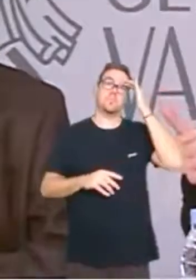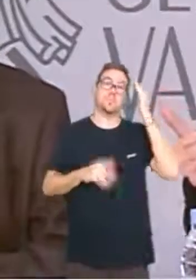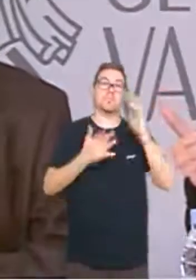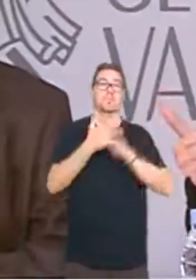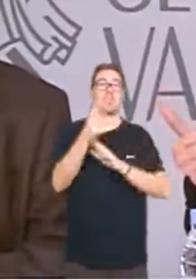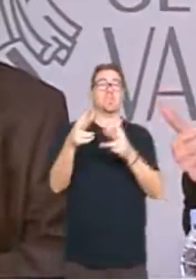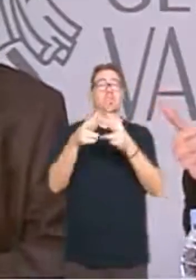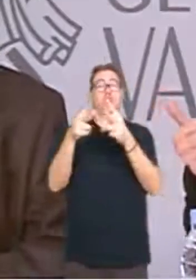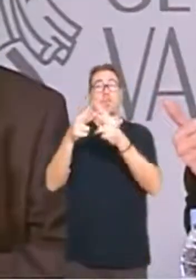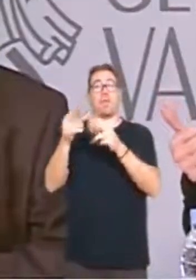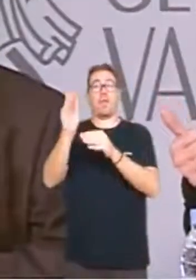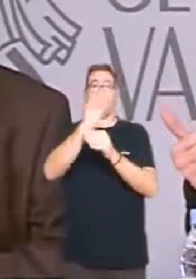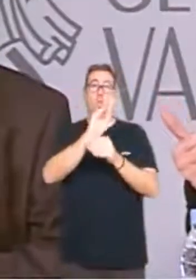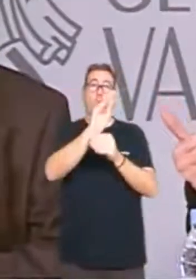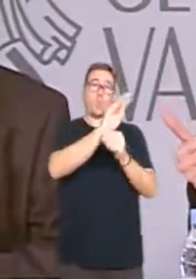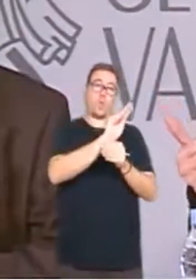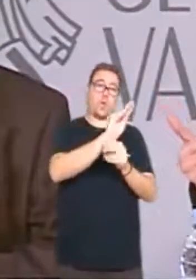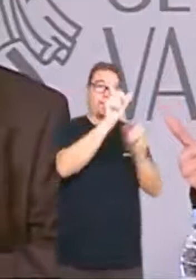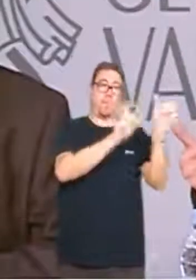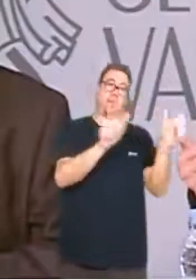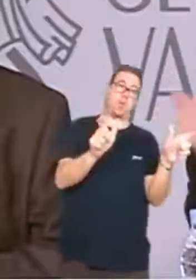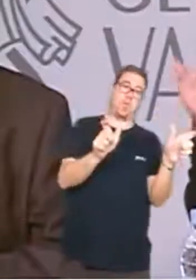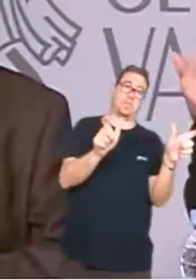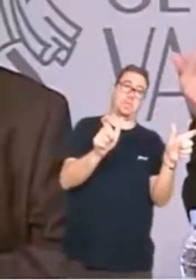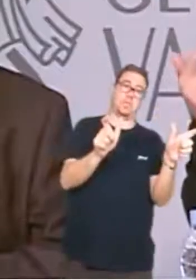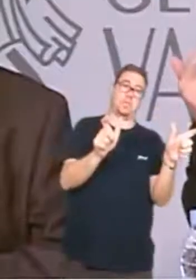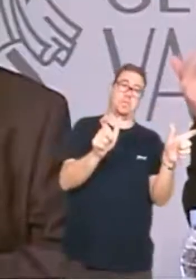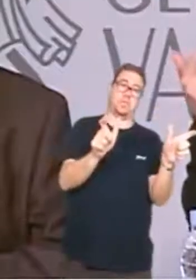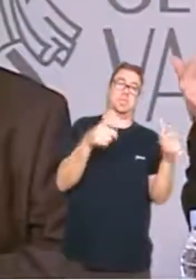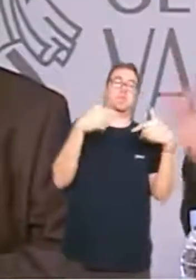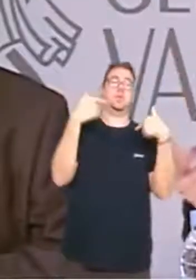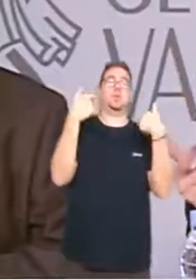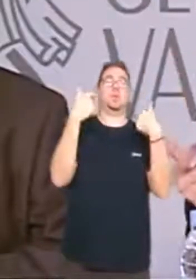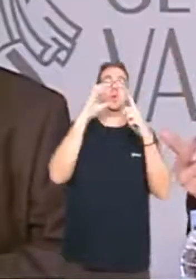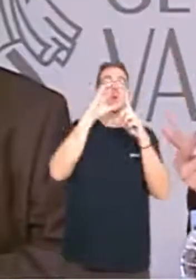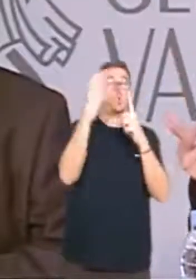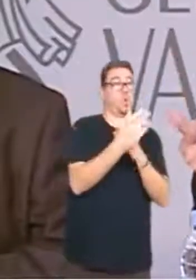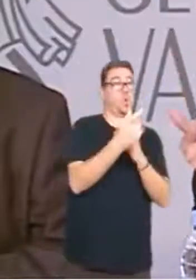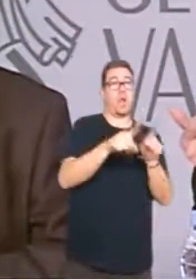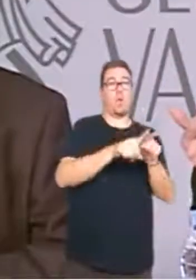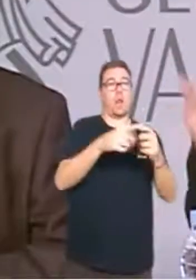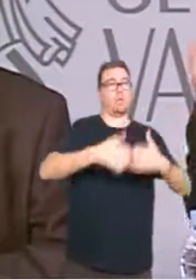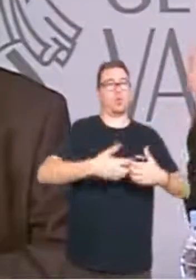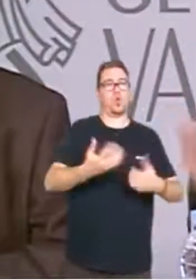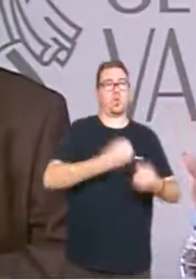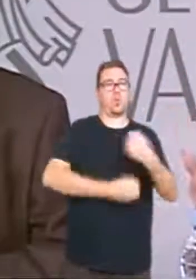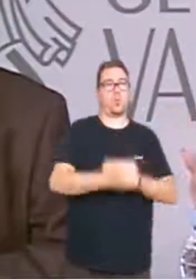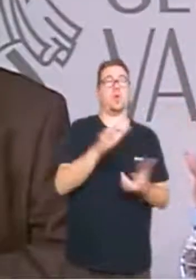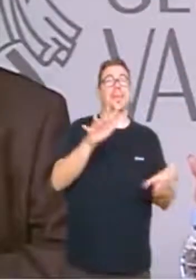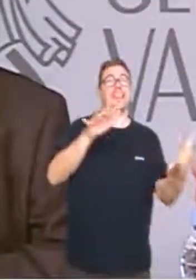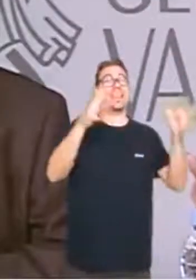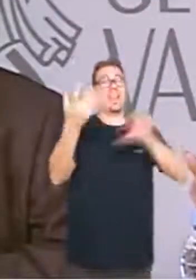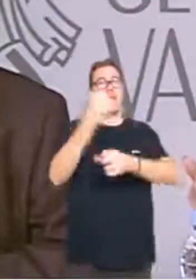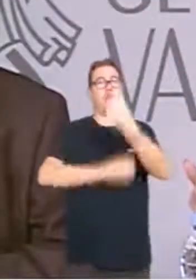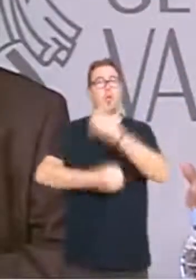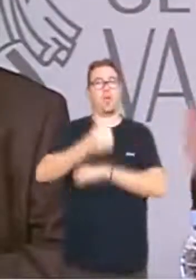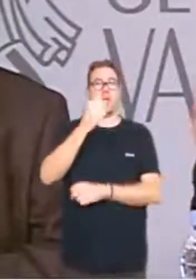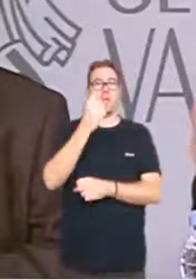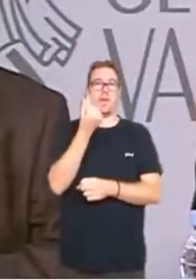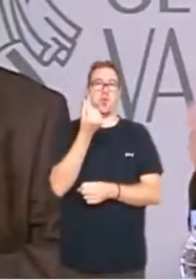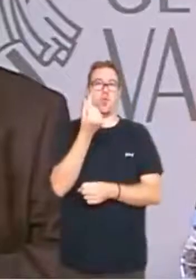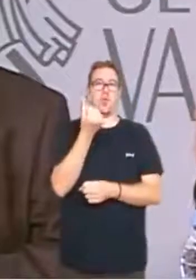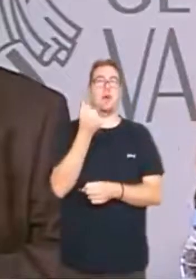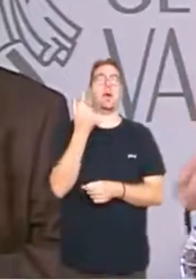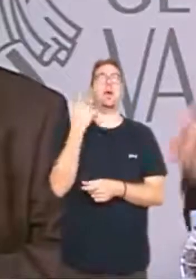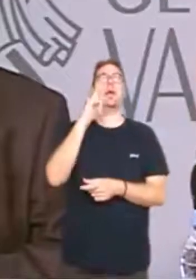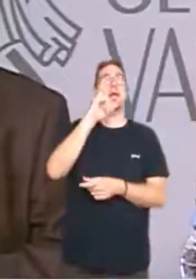societat de persones que cuiden a persones, la cultura com a motor econòmic, la transició ecològica de l'economia i l